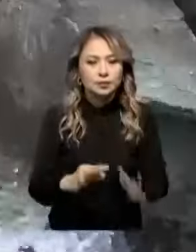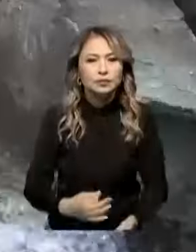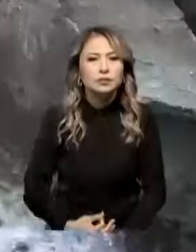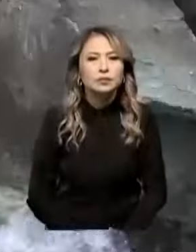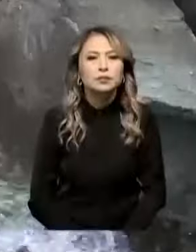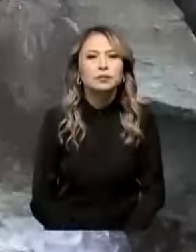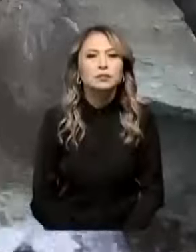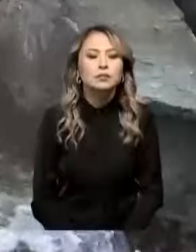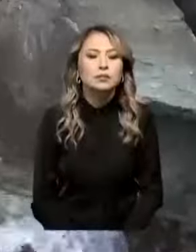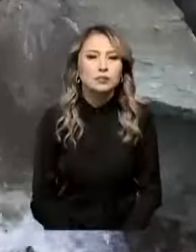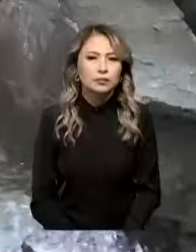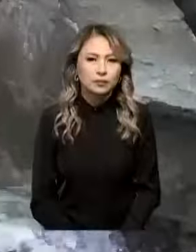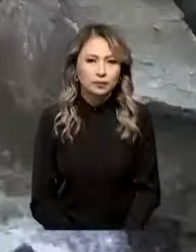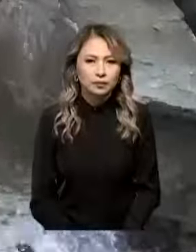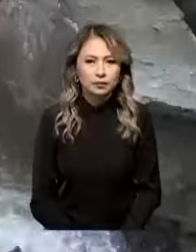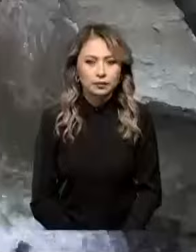қатылға.